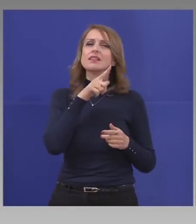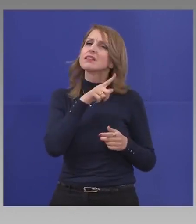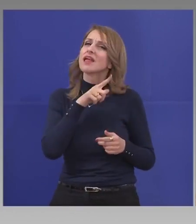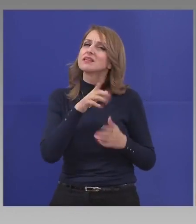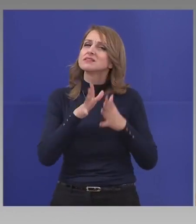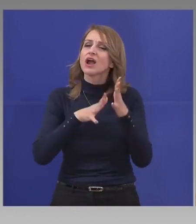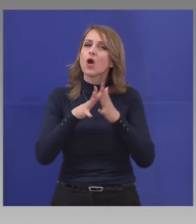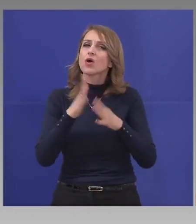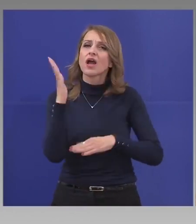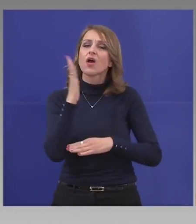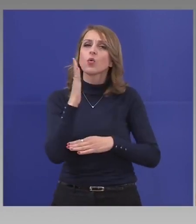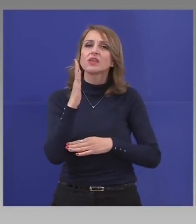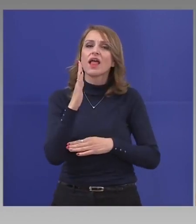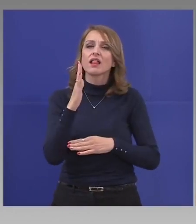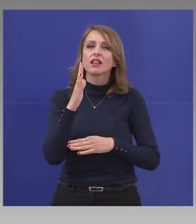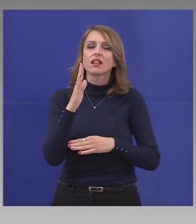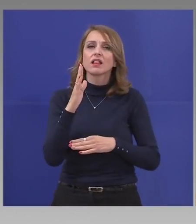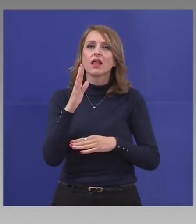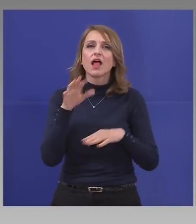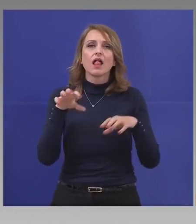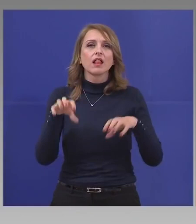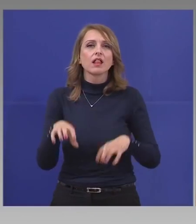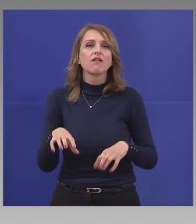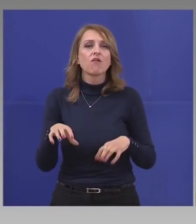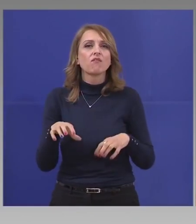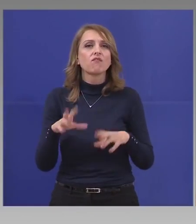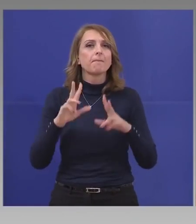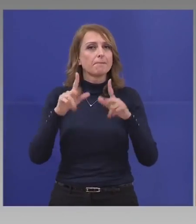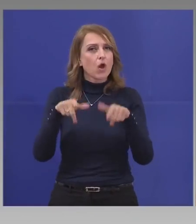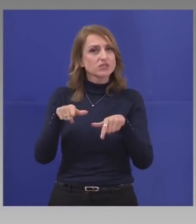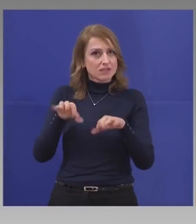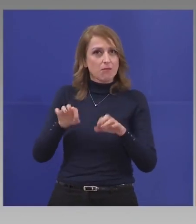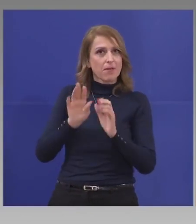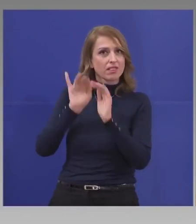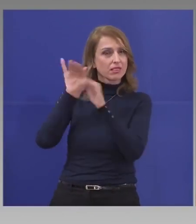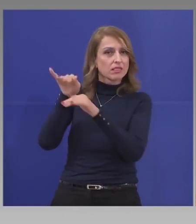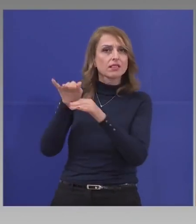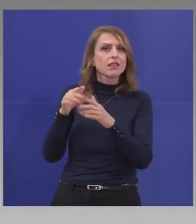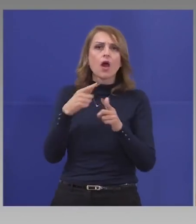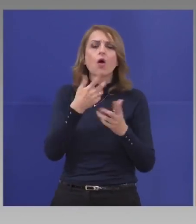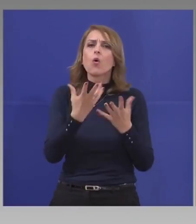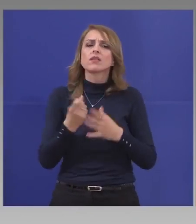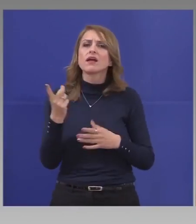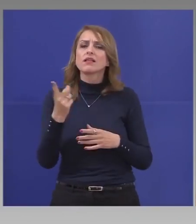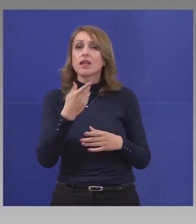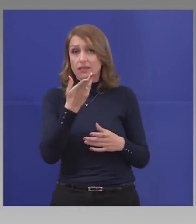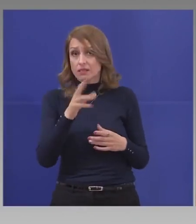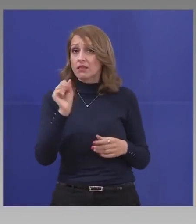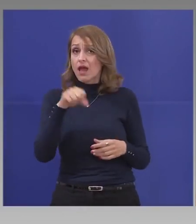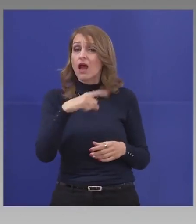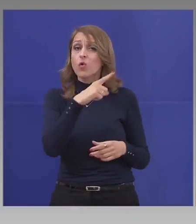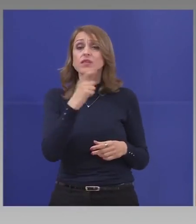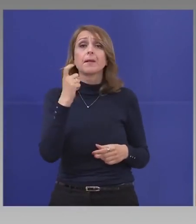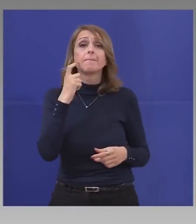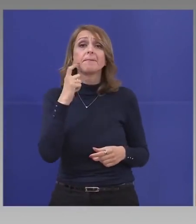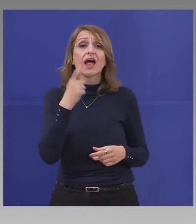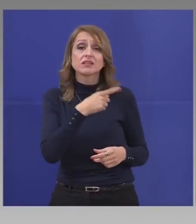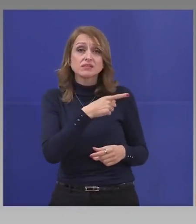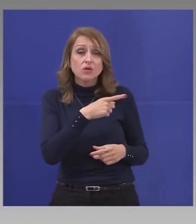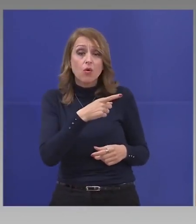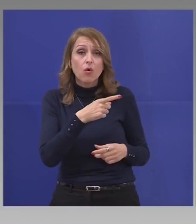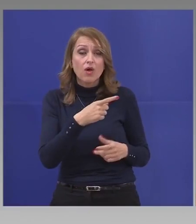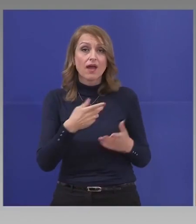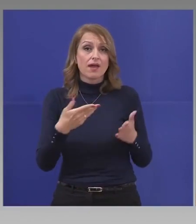Хората в хотела на Лъув, МОС от Банско ли са туристи? Да, английски туристи, то репаратора си ги взел, си ги докарал, не стига, че заразили